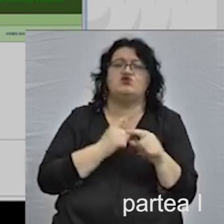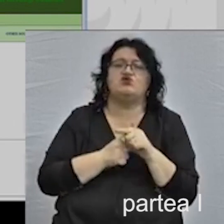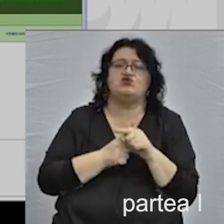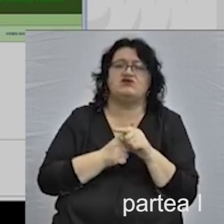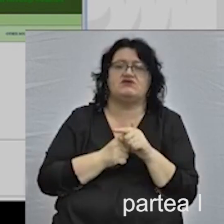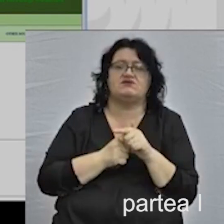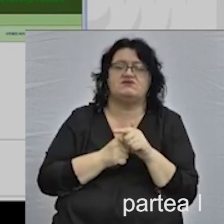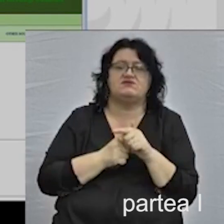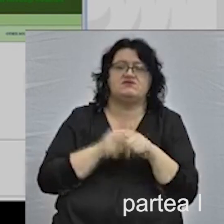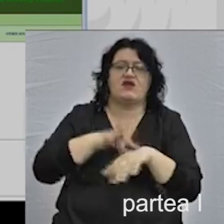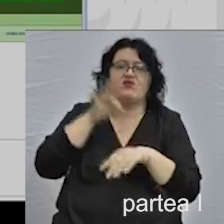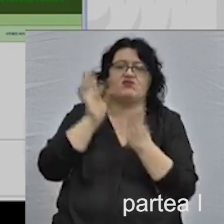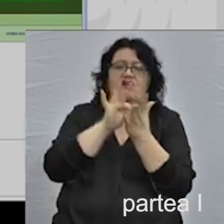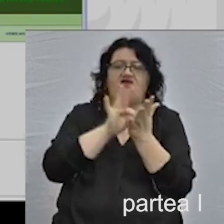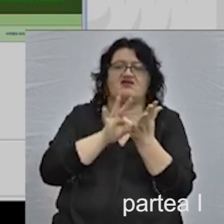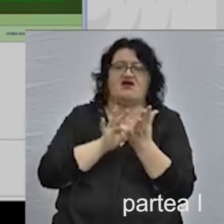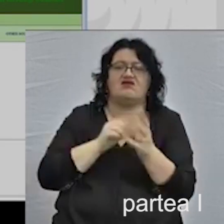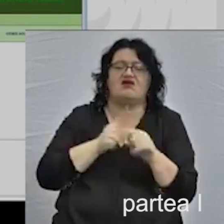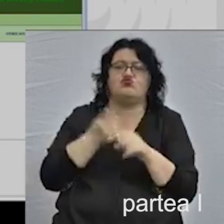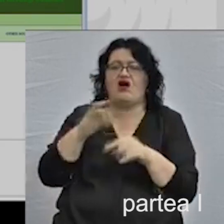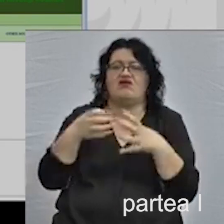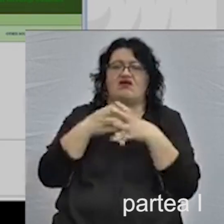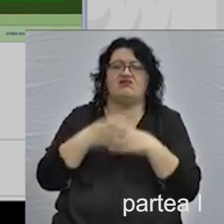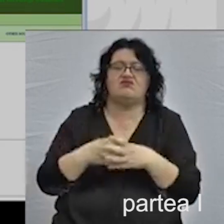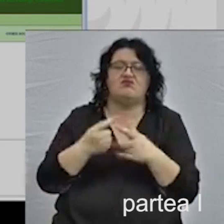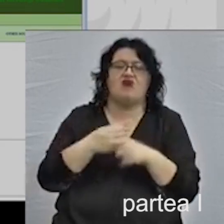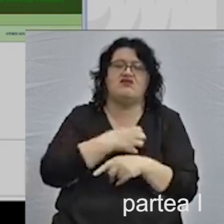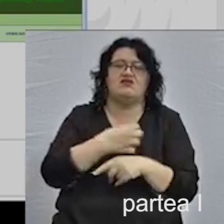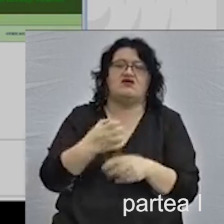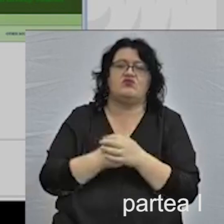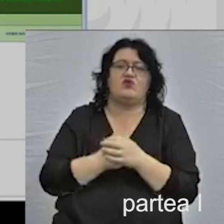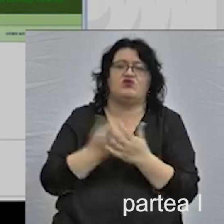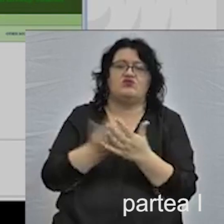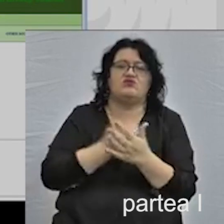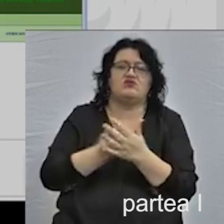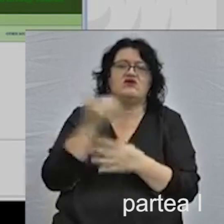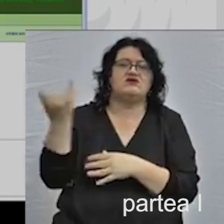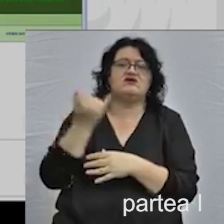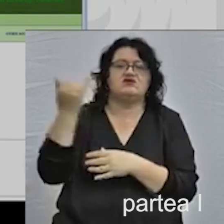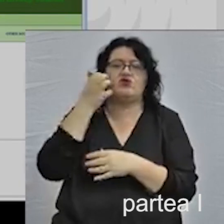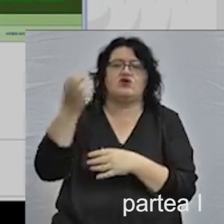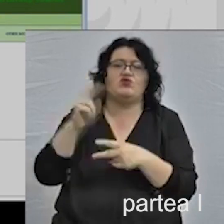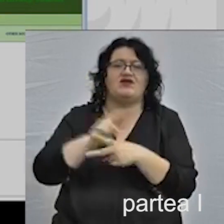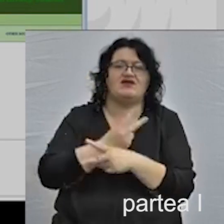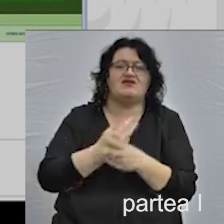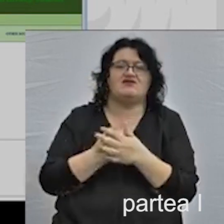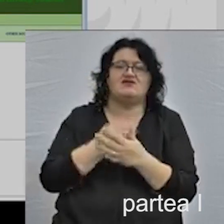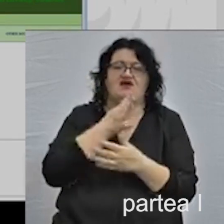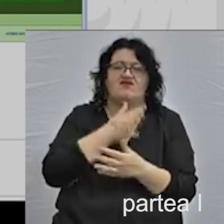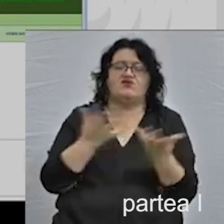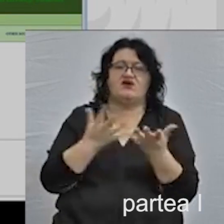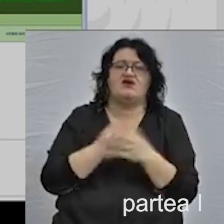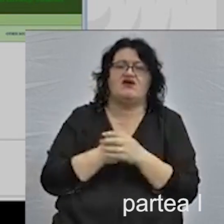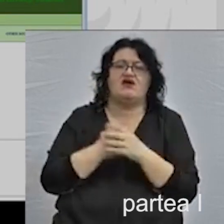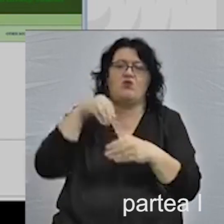am inventariat de asemenea și alte categorii de patrimoniu intangibil, cum ar fi istoria, cultura, tradițiile, pe care